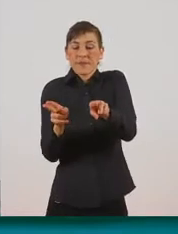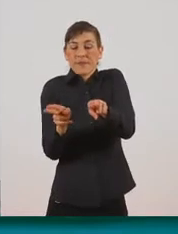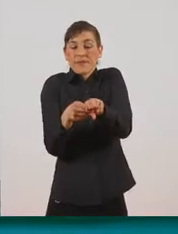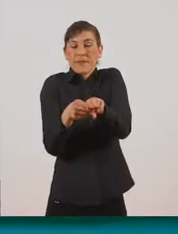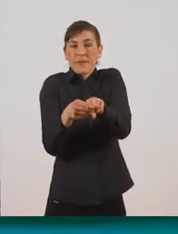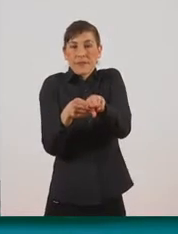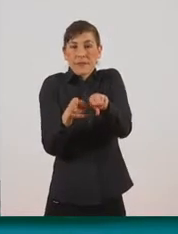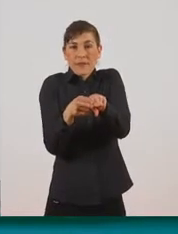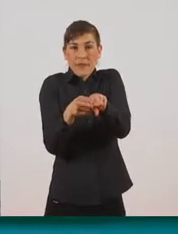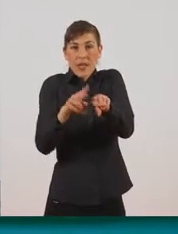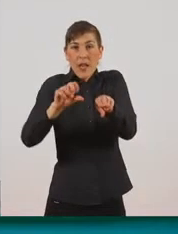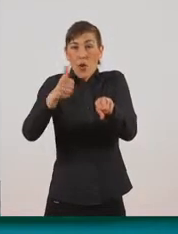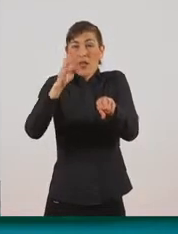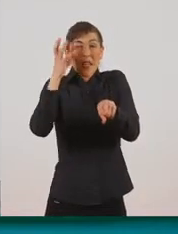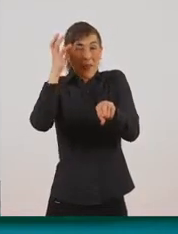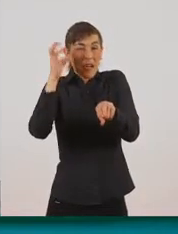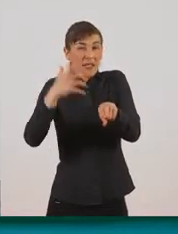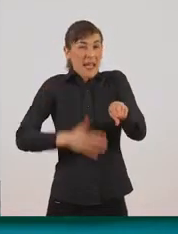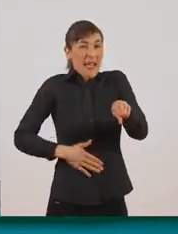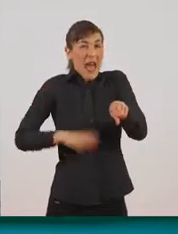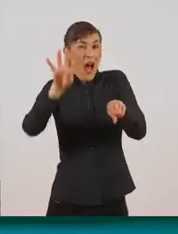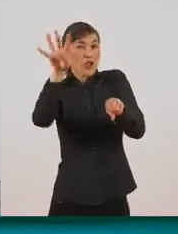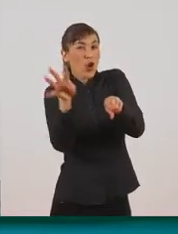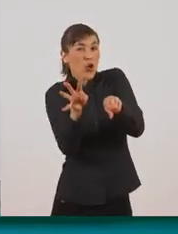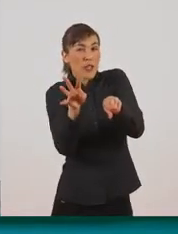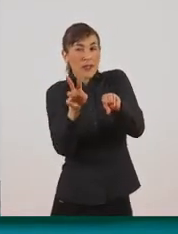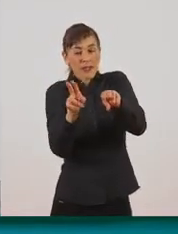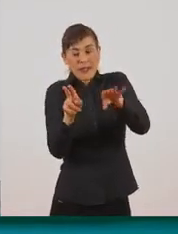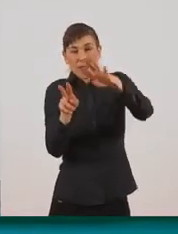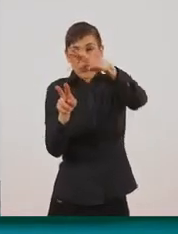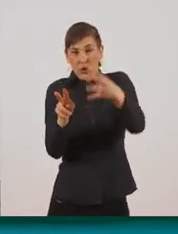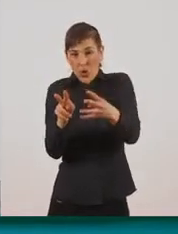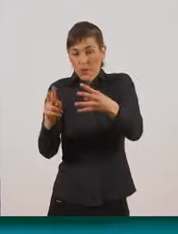κοιλιάς της. Μόνο η βασίλισσα είναι αυτή που γεννά αυγά.